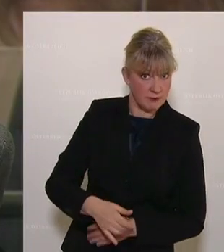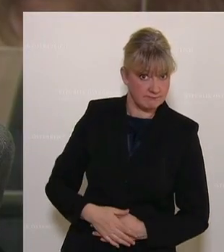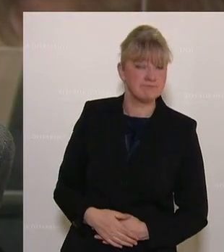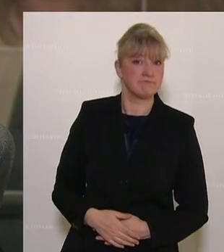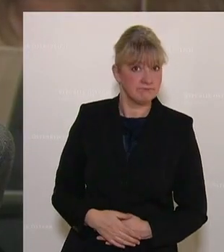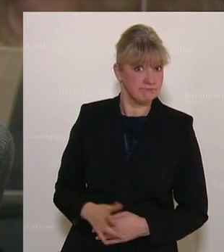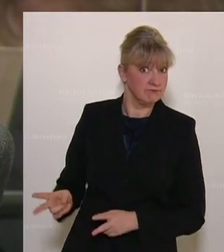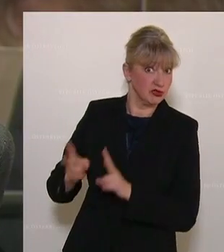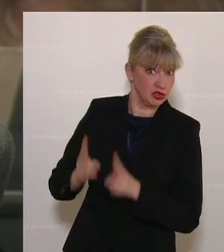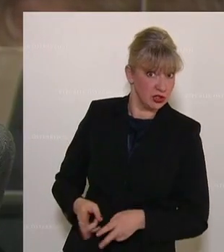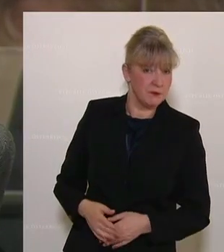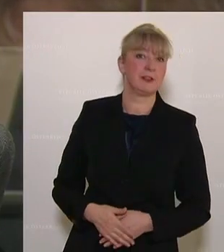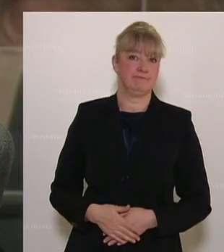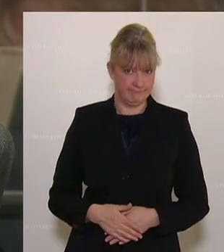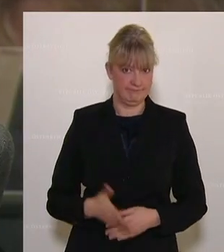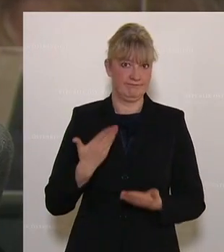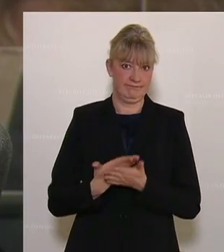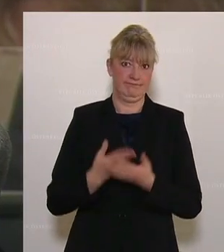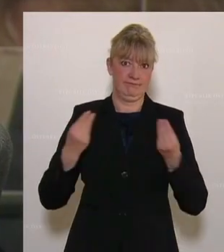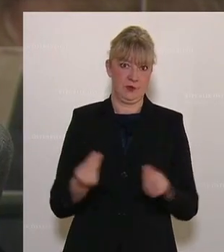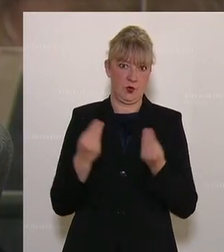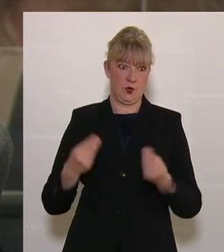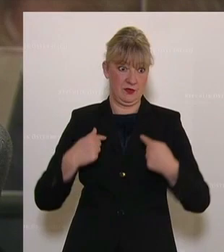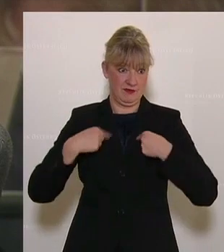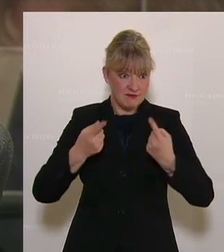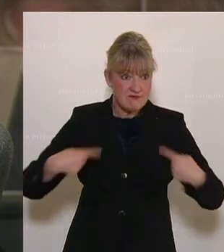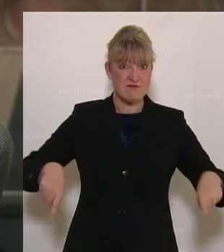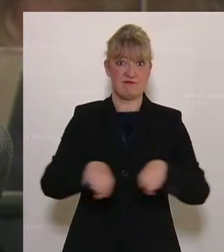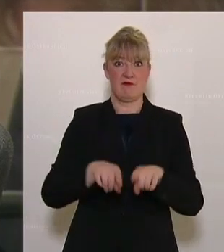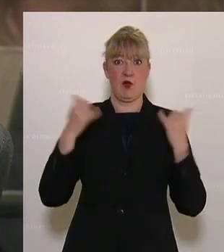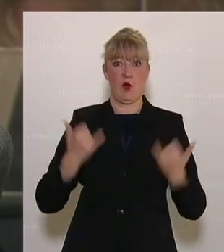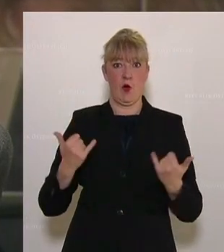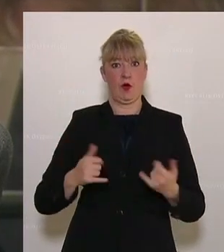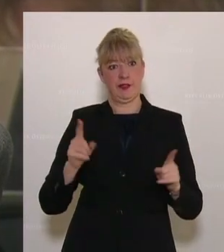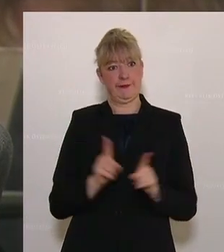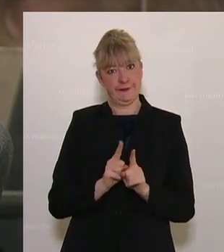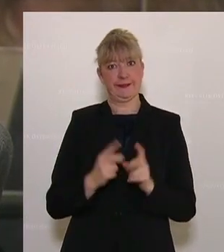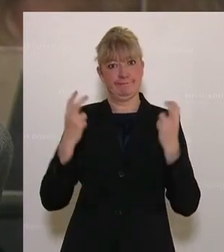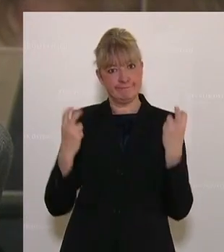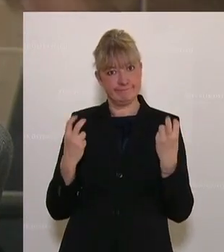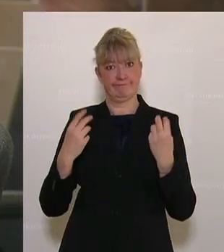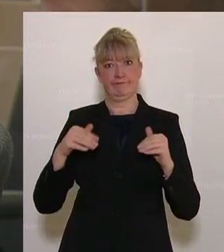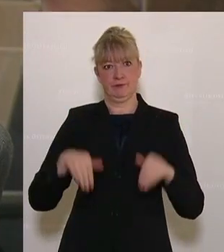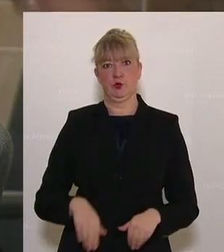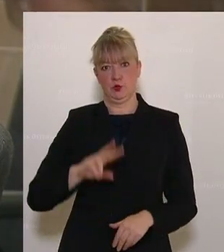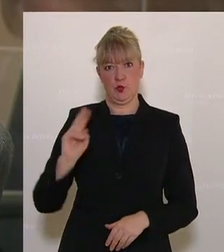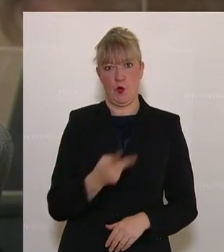korrekt und das ist genau der Grund, warum wir hier alle heute eine Ehrenrunde ziehen müssen.